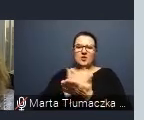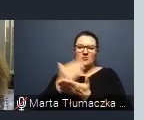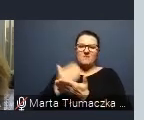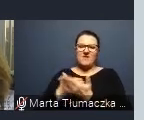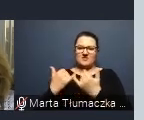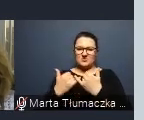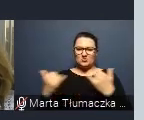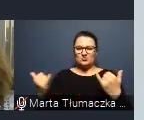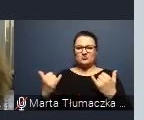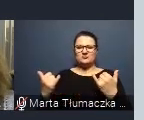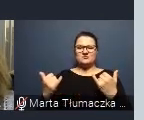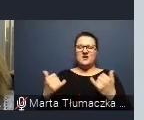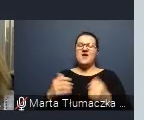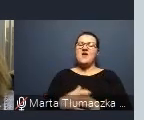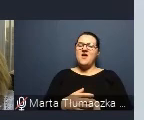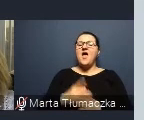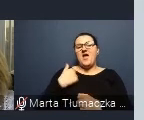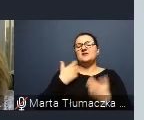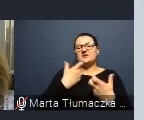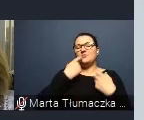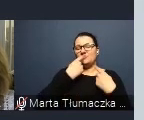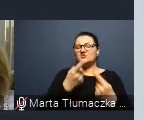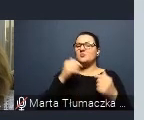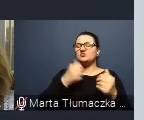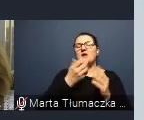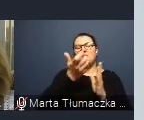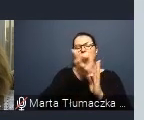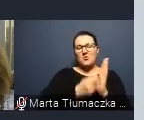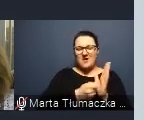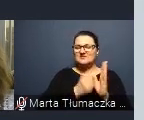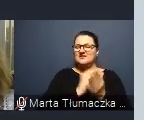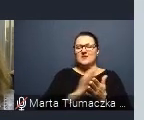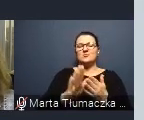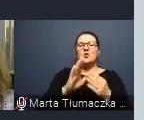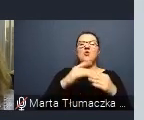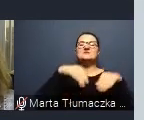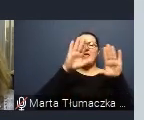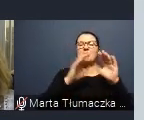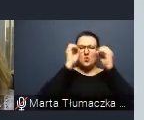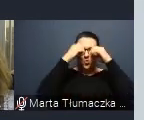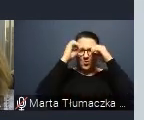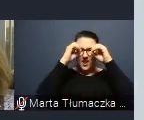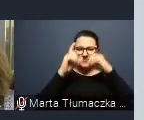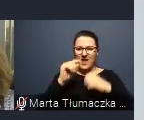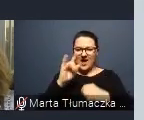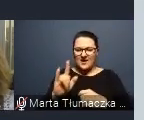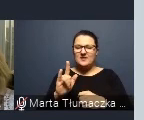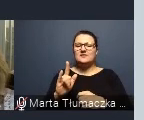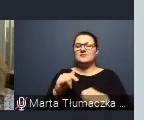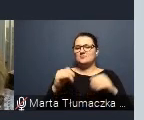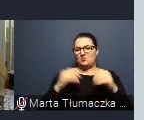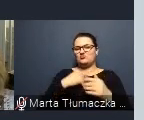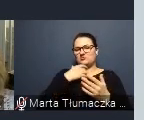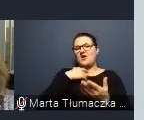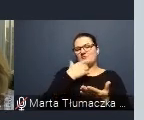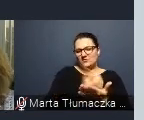Chciałam powiedzieć, że można je pobrać za darmo ze sklepu Google Play i można je stosować.